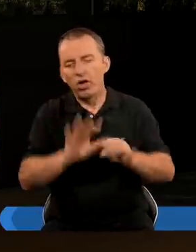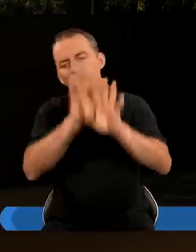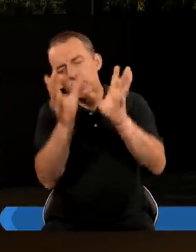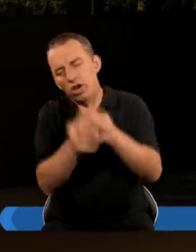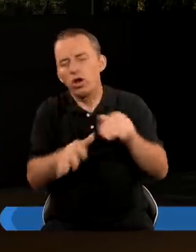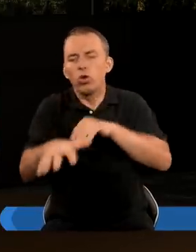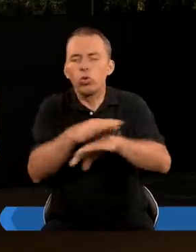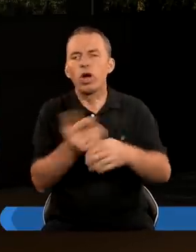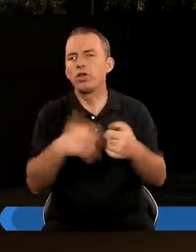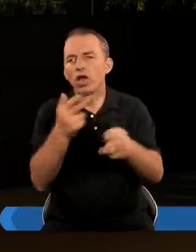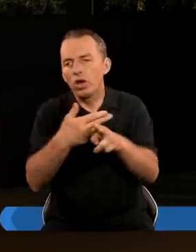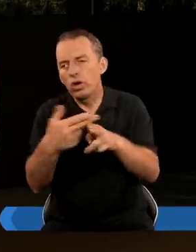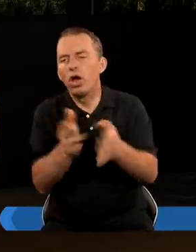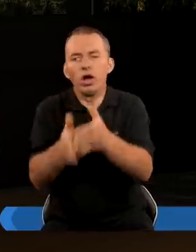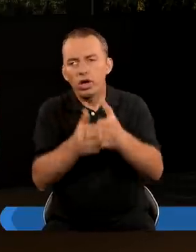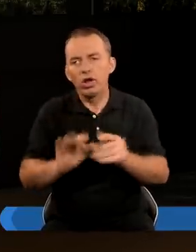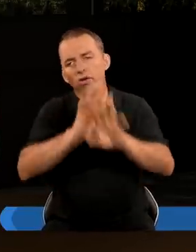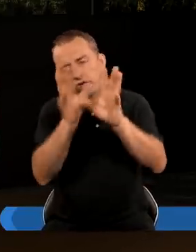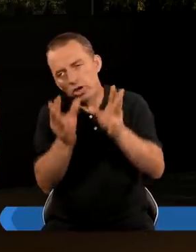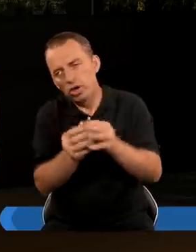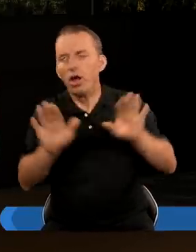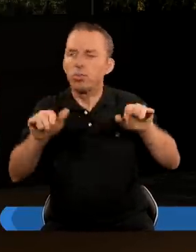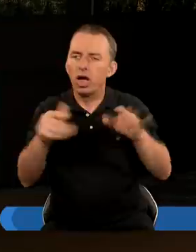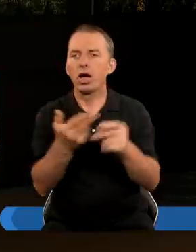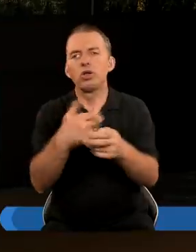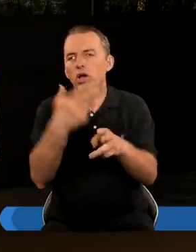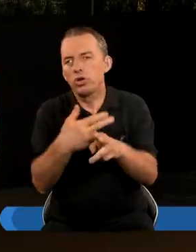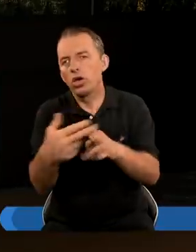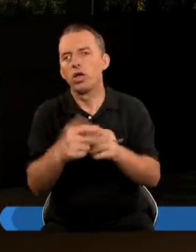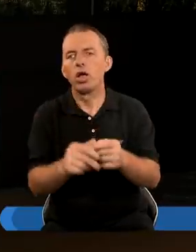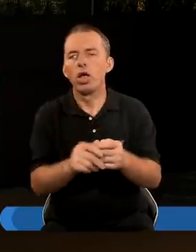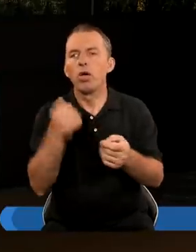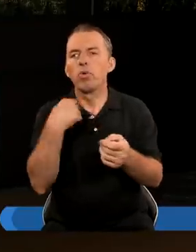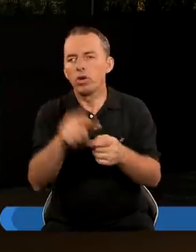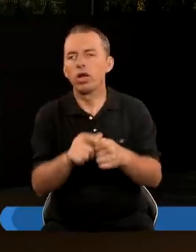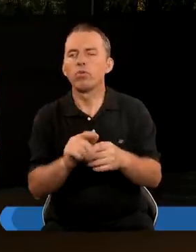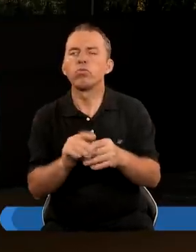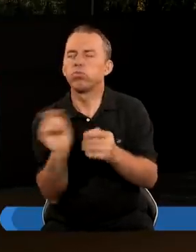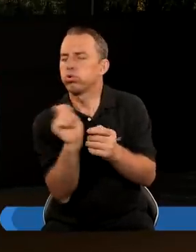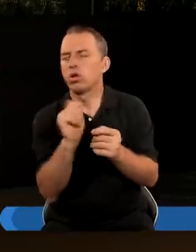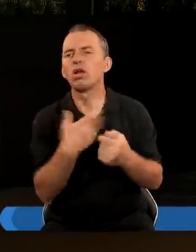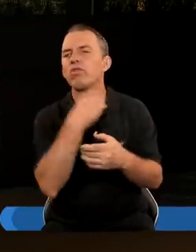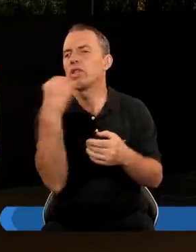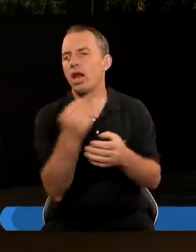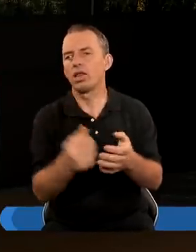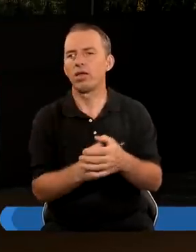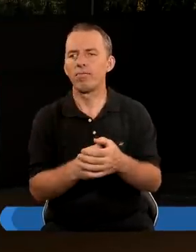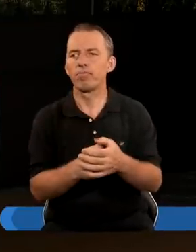kryjówką wszelkiego ducha nieczystego I kryjówką wszelkiego ptaka nieczystego I budzącego wstręt